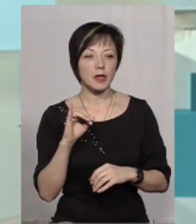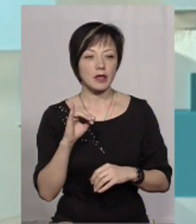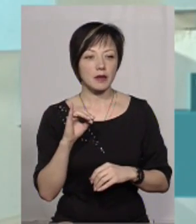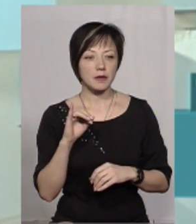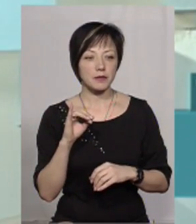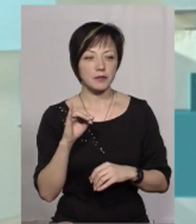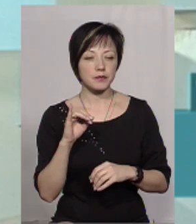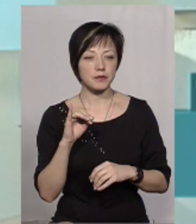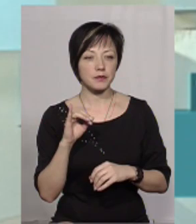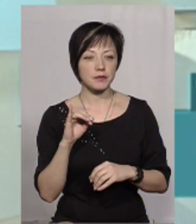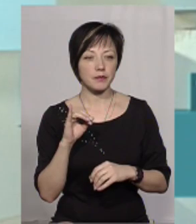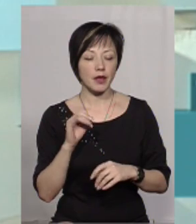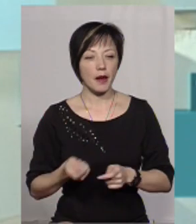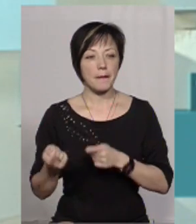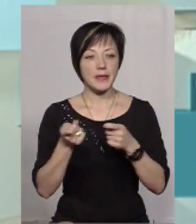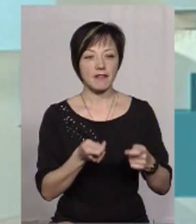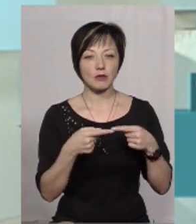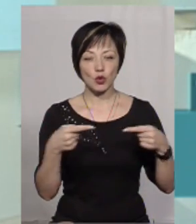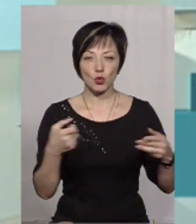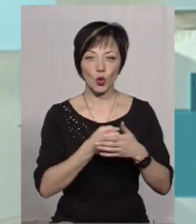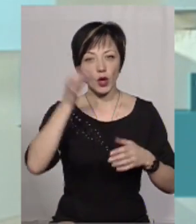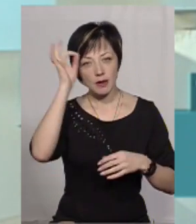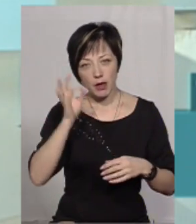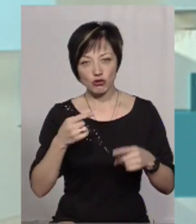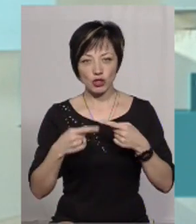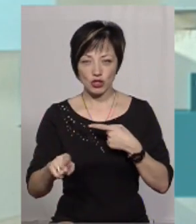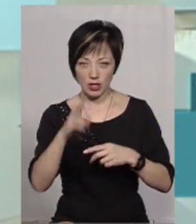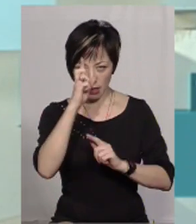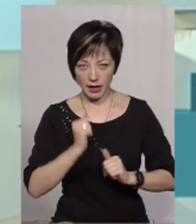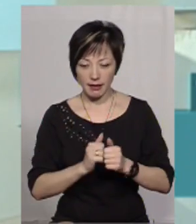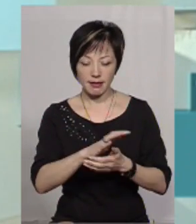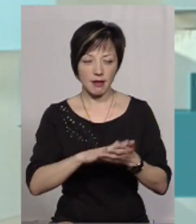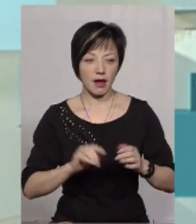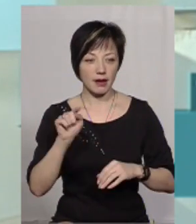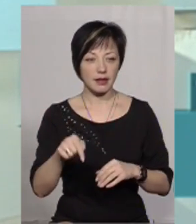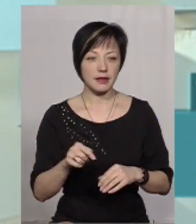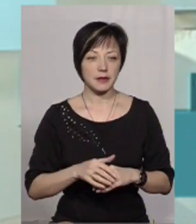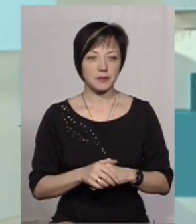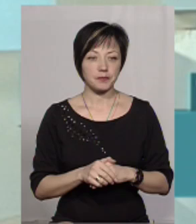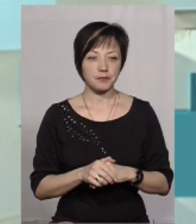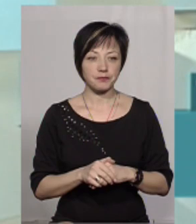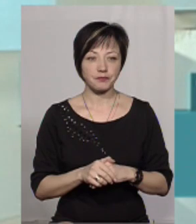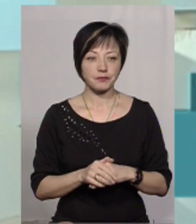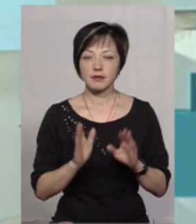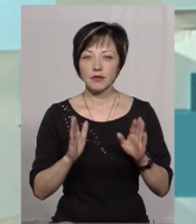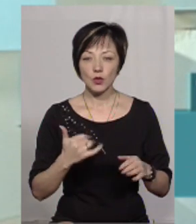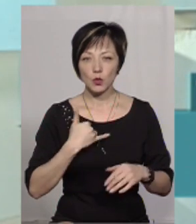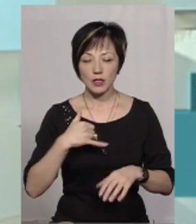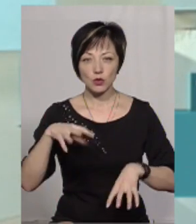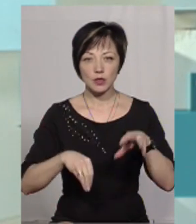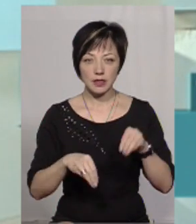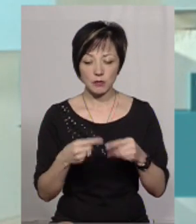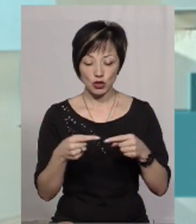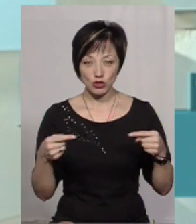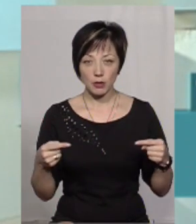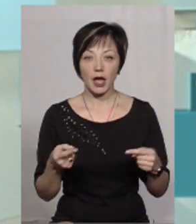перевезення продукції до Німеччини чи до інших країн далі Європейського Союзу, тільки тими, що в нас є сусідами.